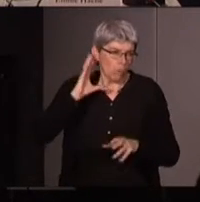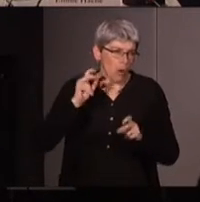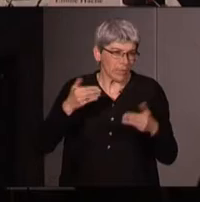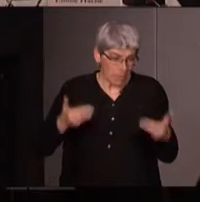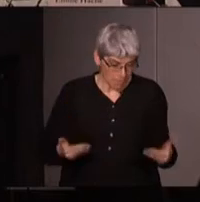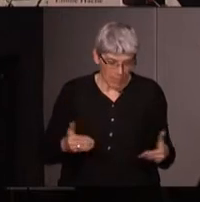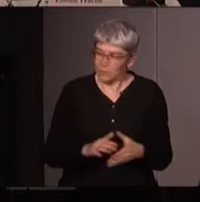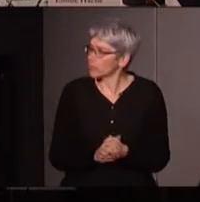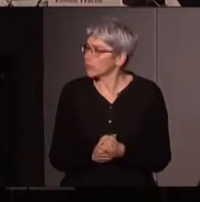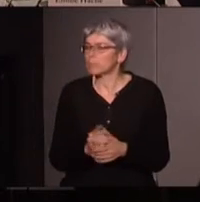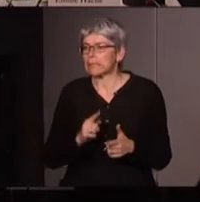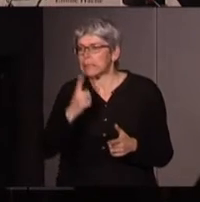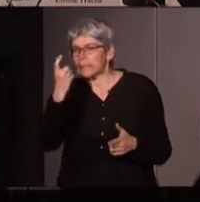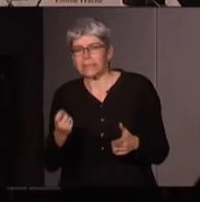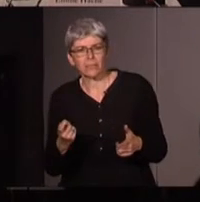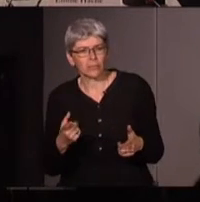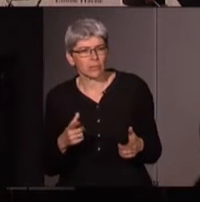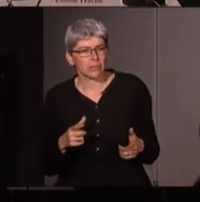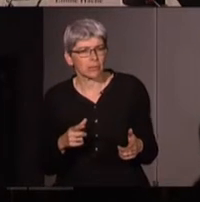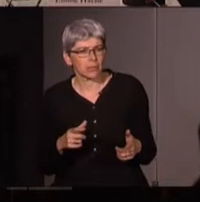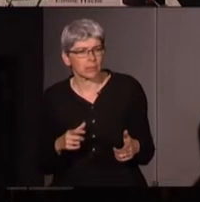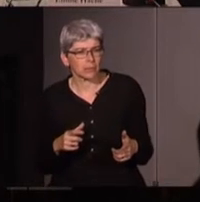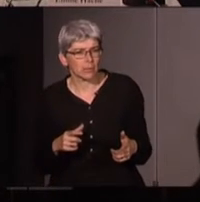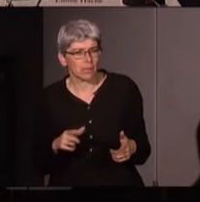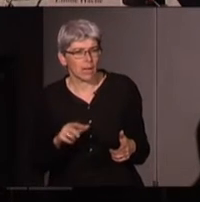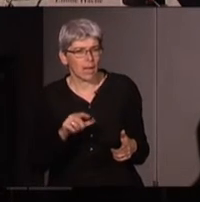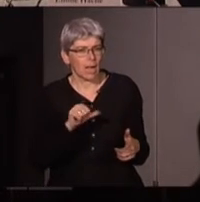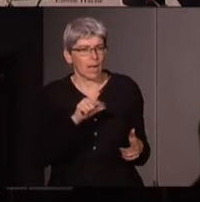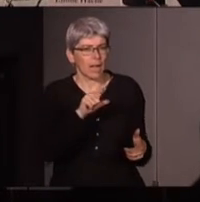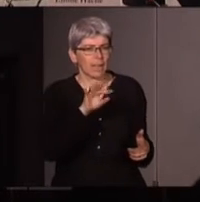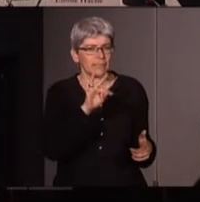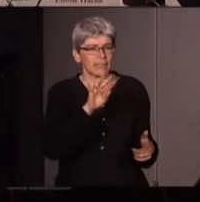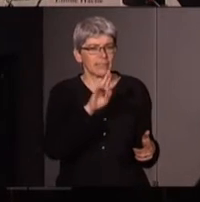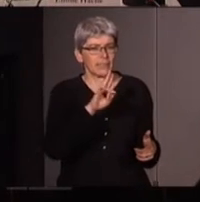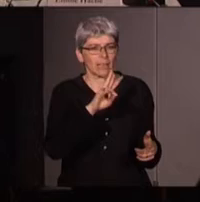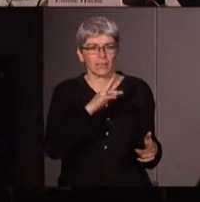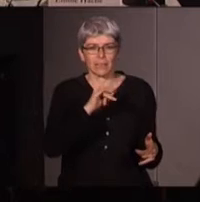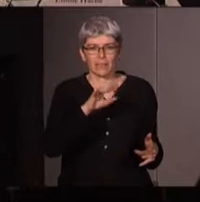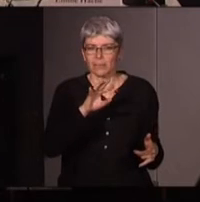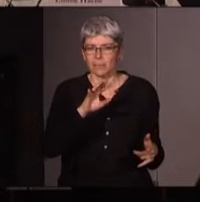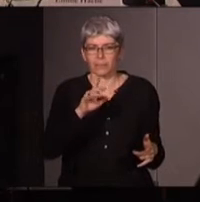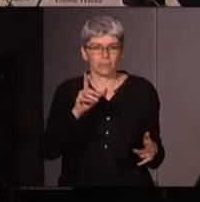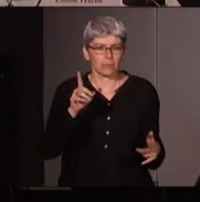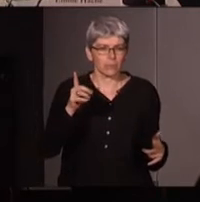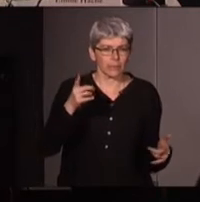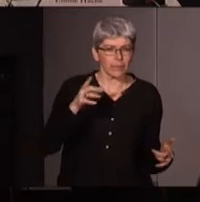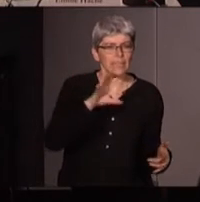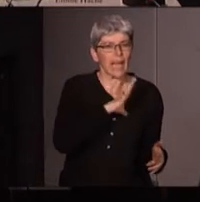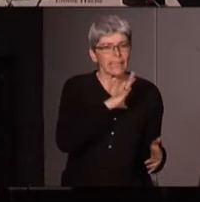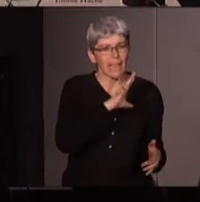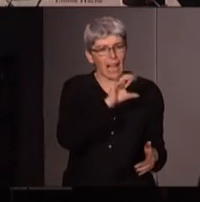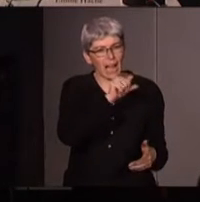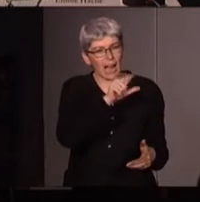il y avait une question aussi là il Alternativa Île-de-France non non mais il y avait une question il y a